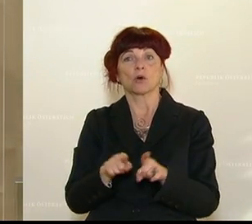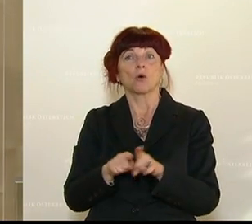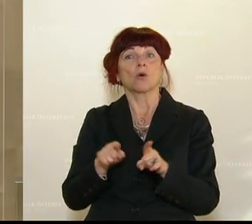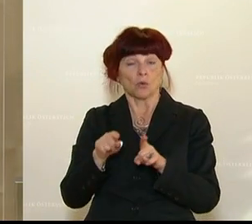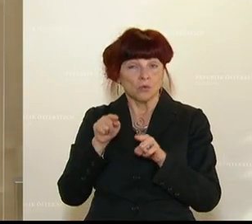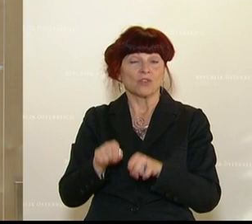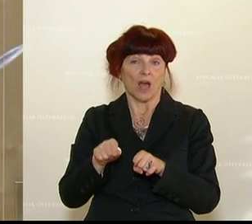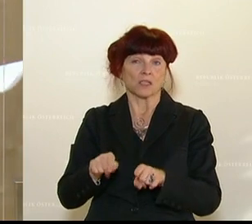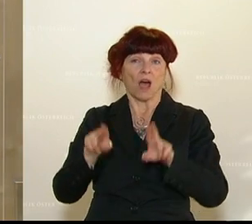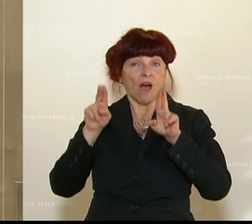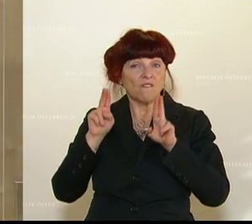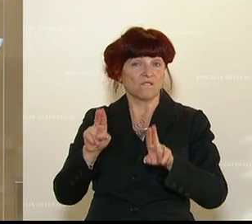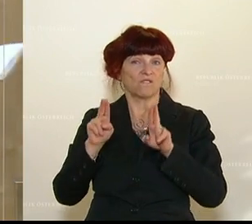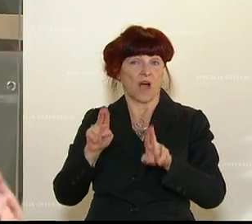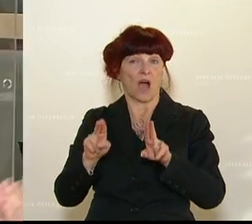Danke.